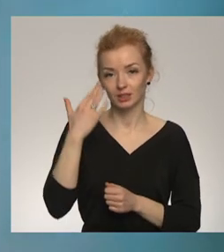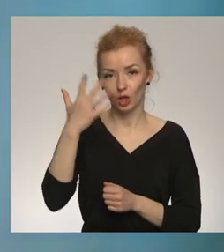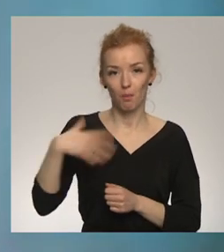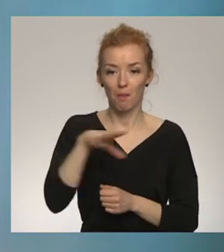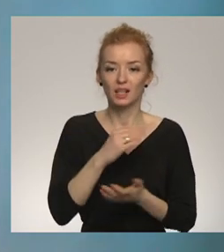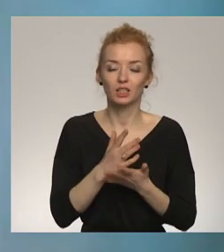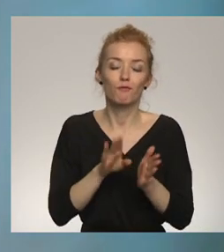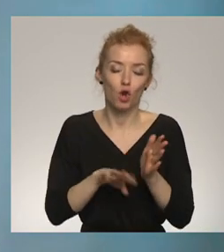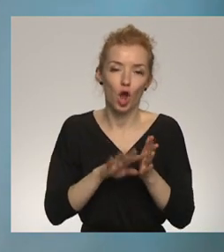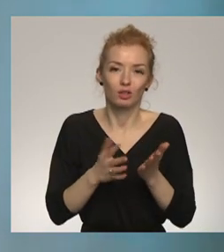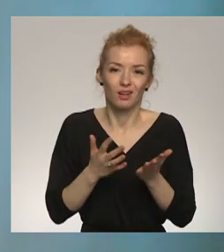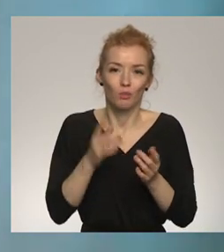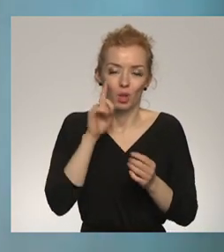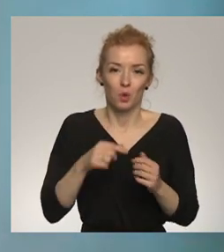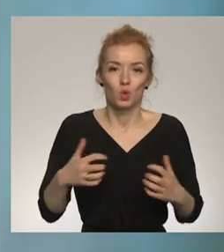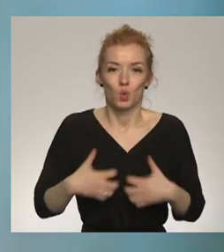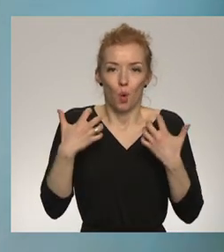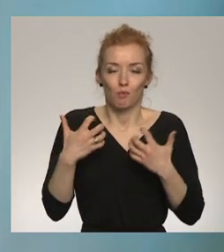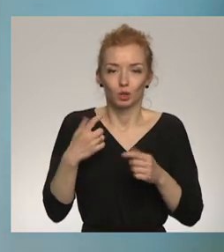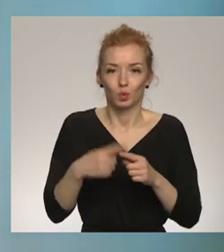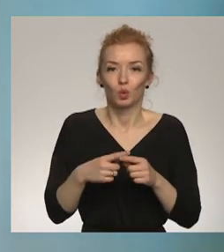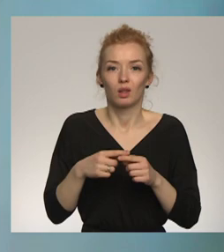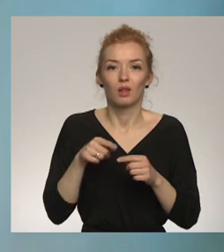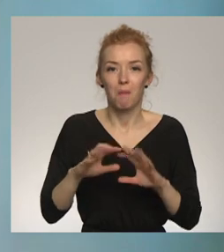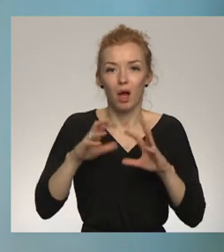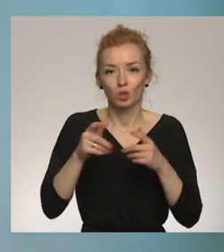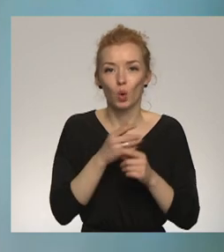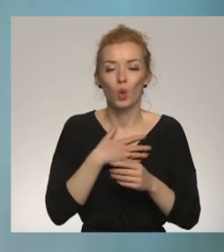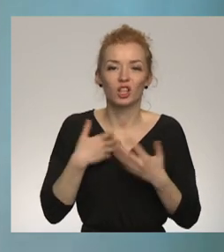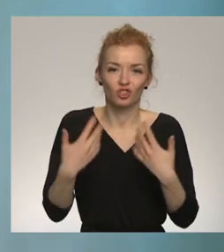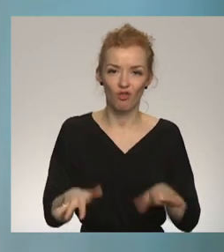visi nobijušies un saprotam, cik trausle ir tā pasaude.